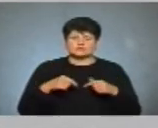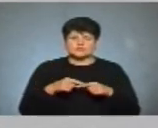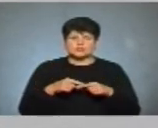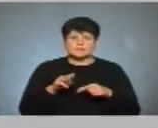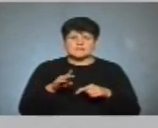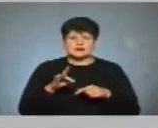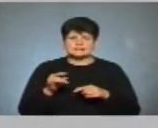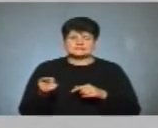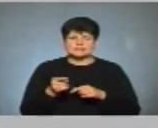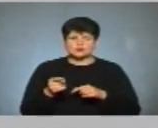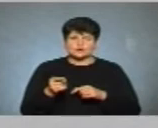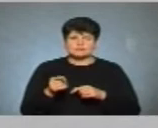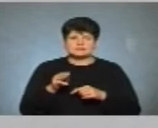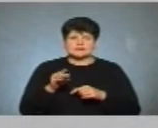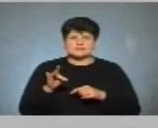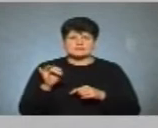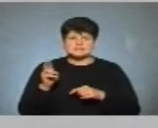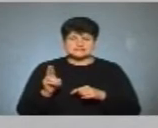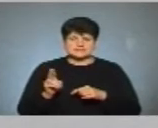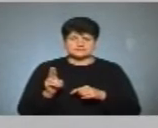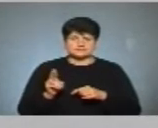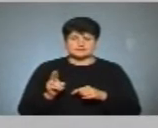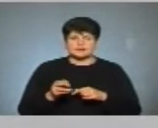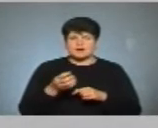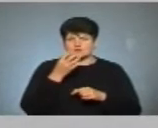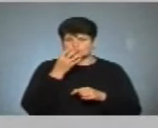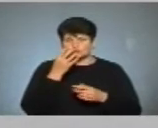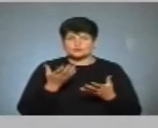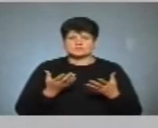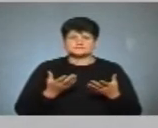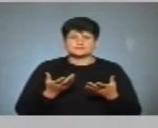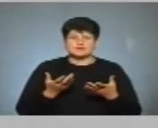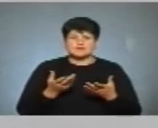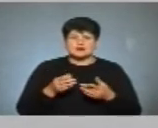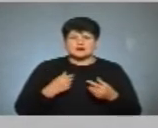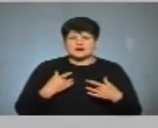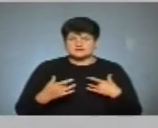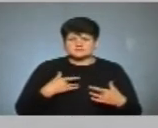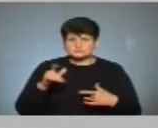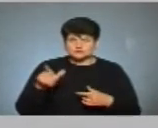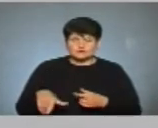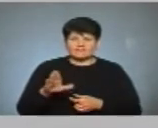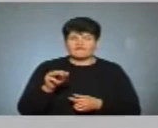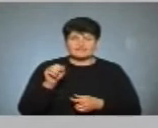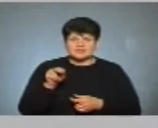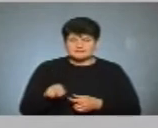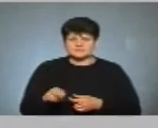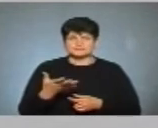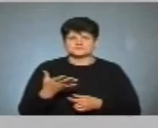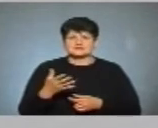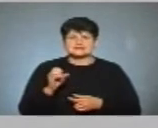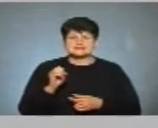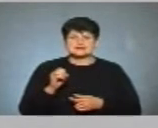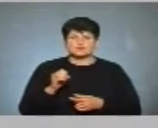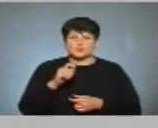маркетингу Тернопільського ТРЦ. Комічний актор, сценарист, капітан команди КВН ВІП. Автор та актор скетч